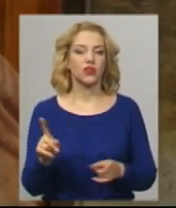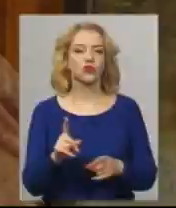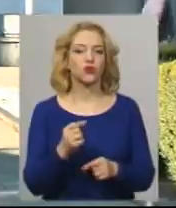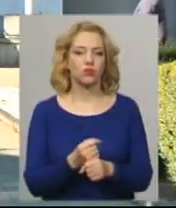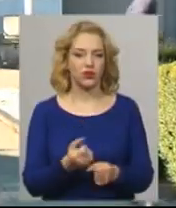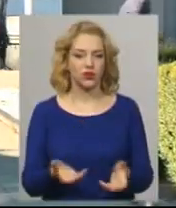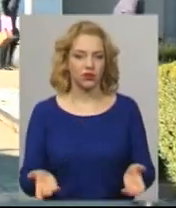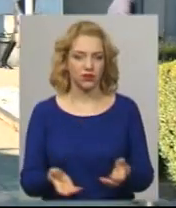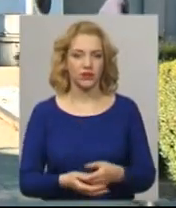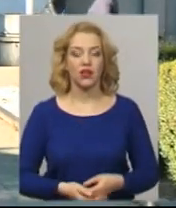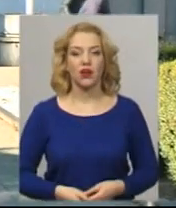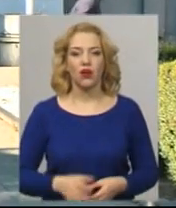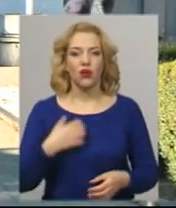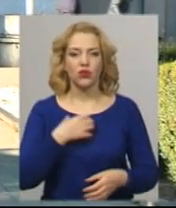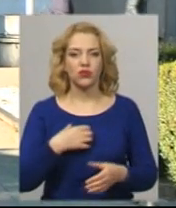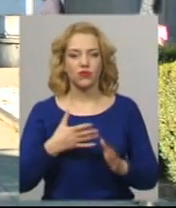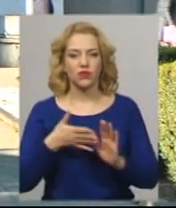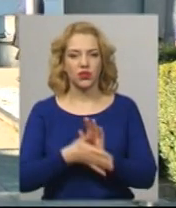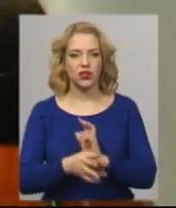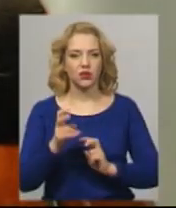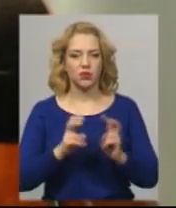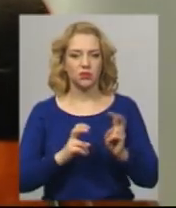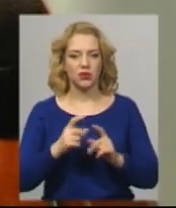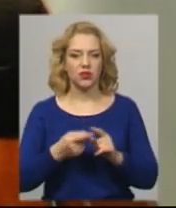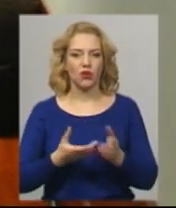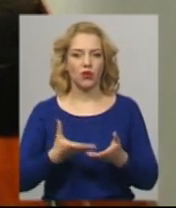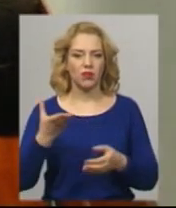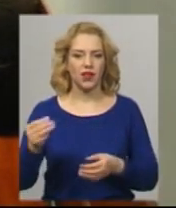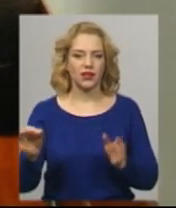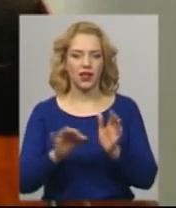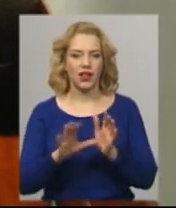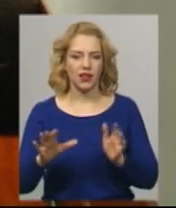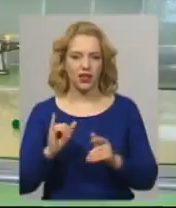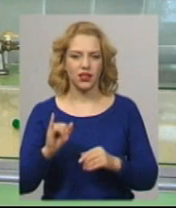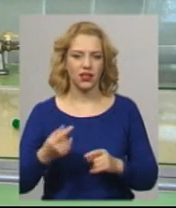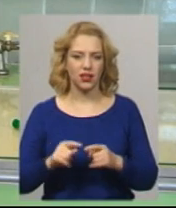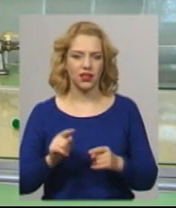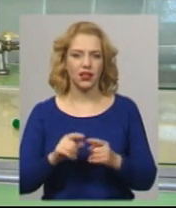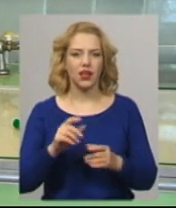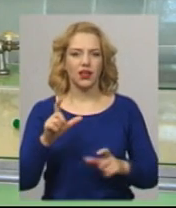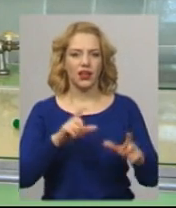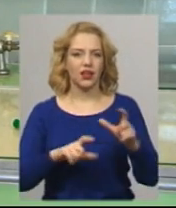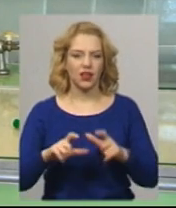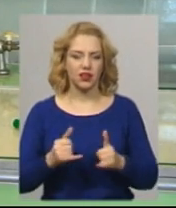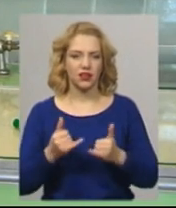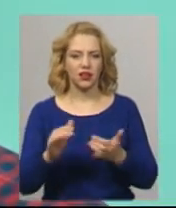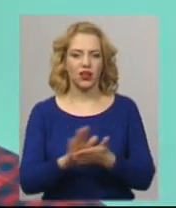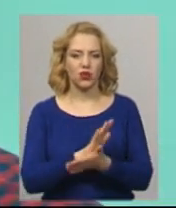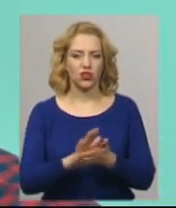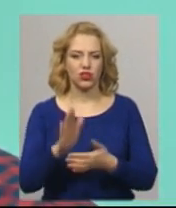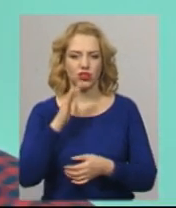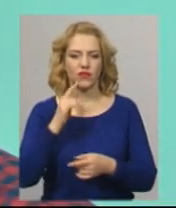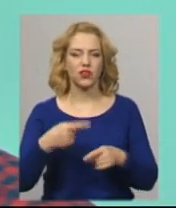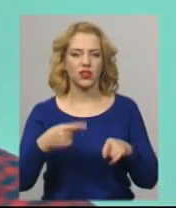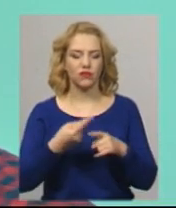тоді робити? Основні витрати підприємства – оплата енергоносіїв та реагенти для очищення води, які суттєво подорожчали,